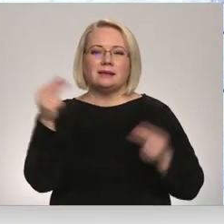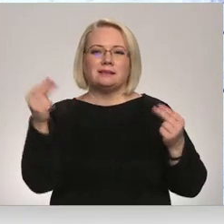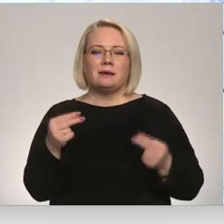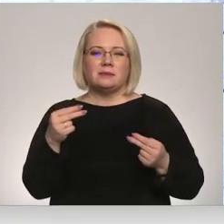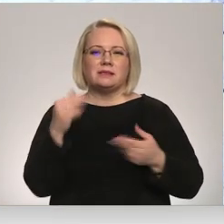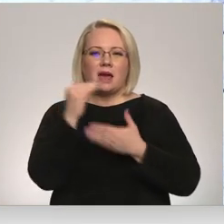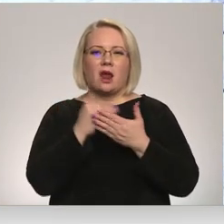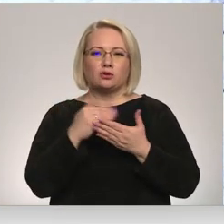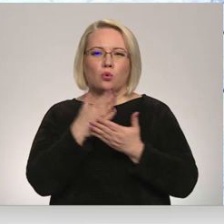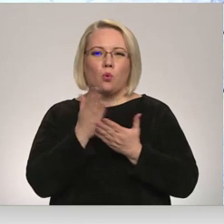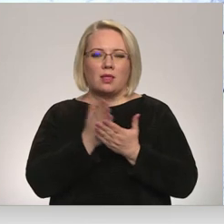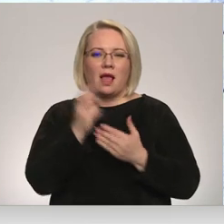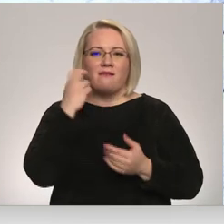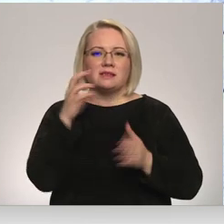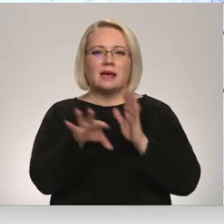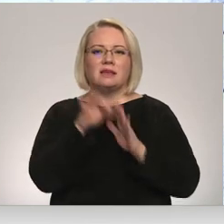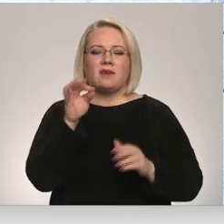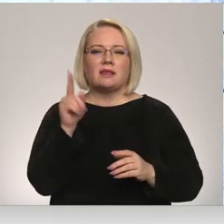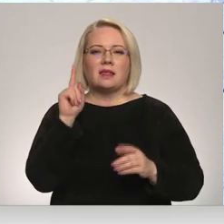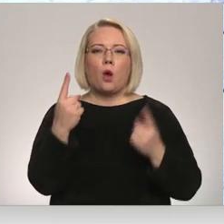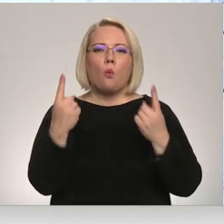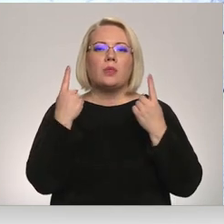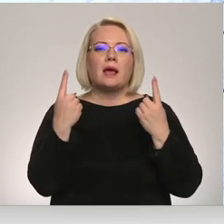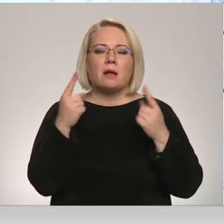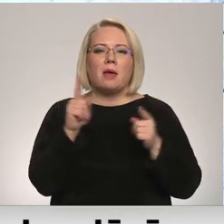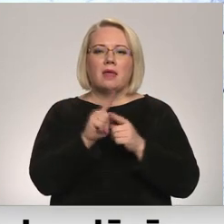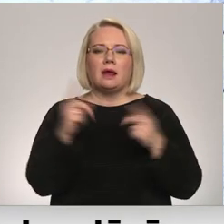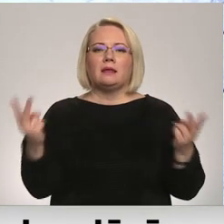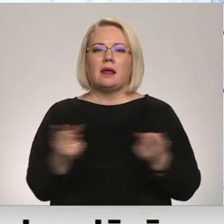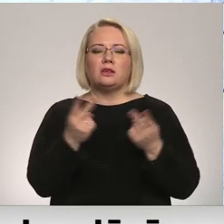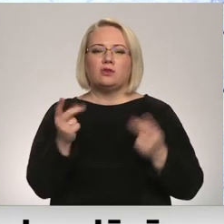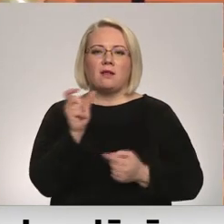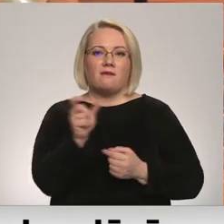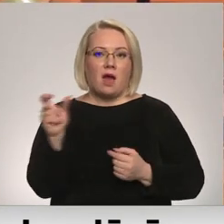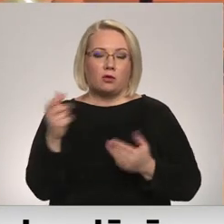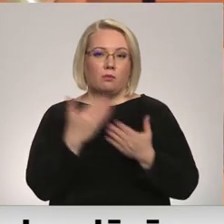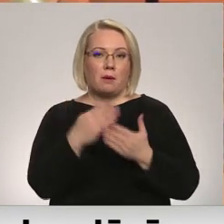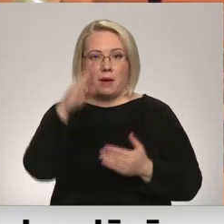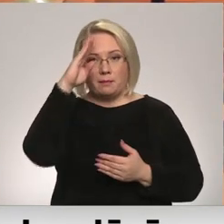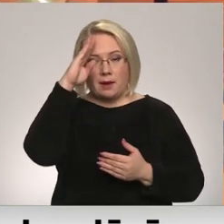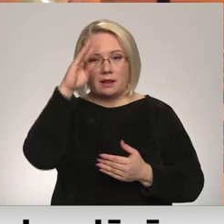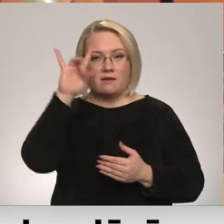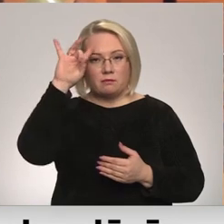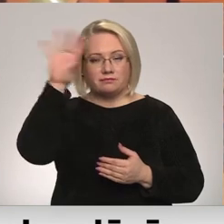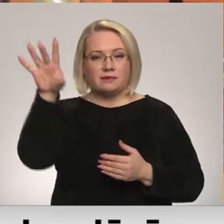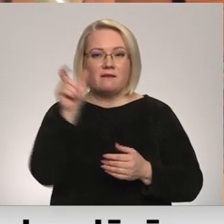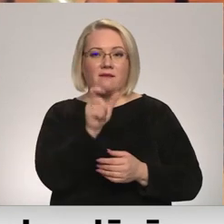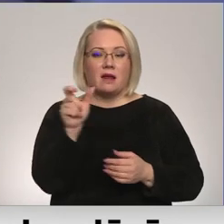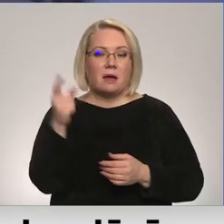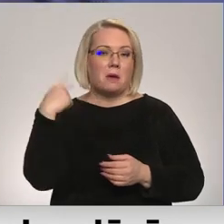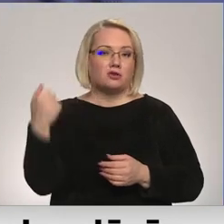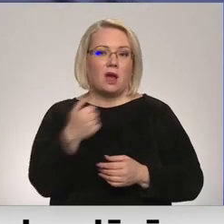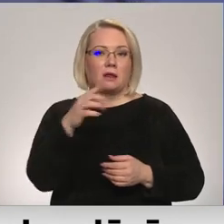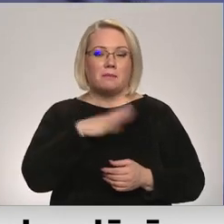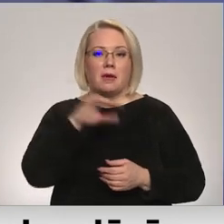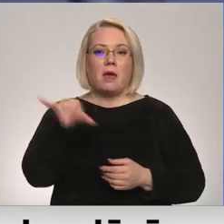vecāks saviem bērniem izvēlās ne tikai unikālos, bet arī tos tradicionālos vārdus. Un piemēram, zēniem vietas no populārākajiem aizdītajā